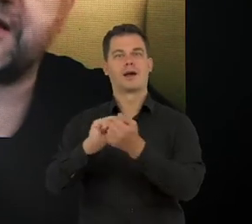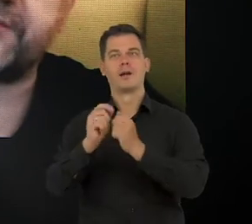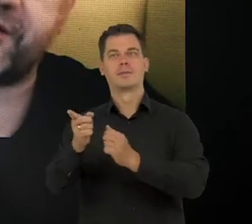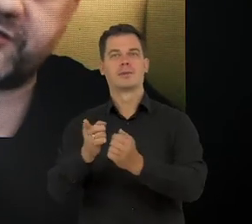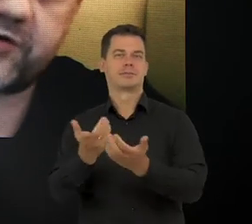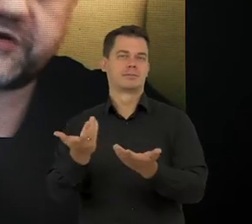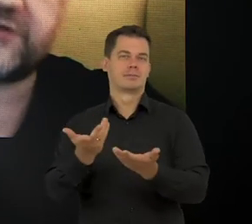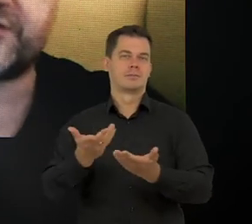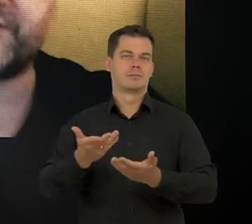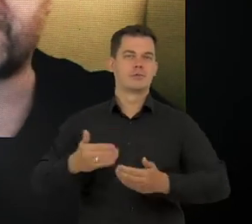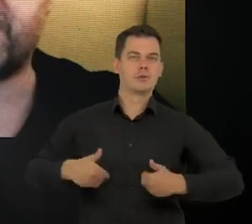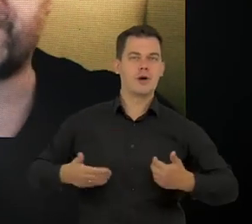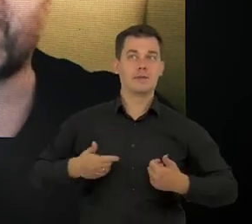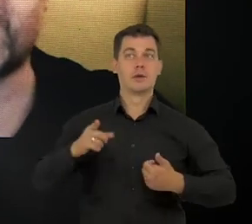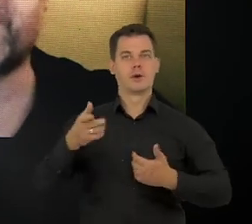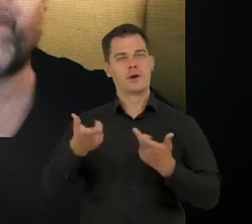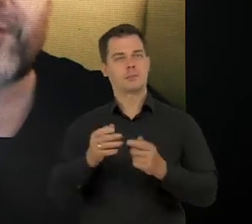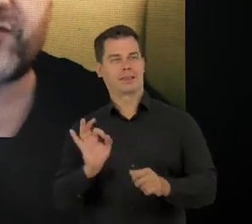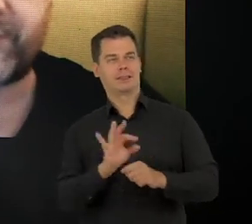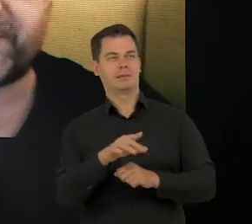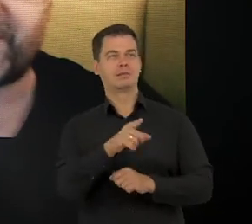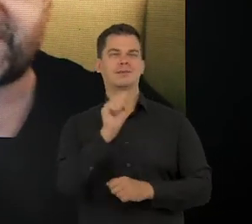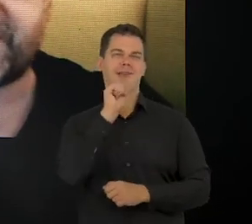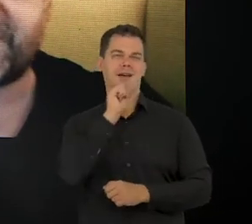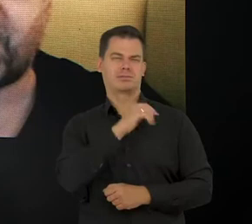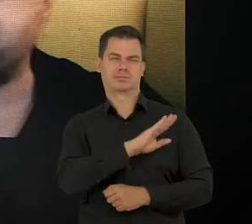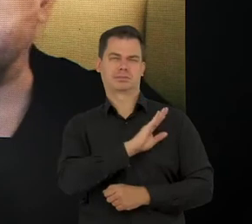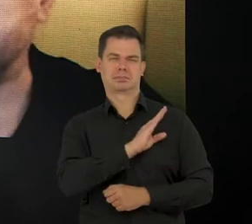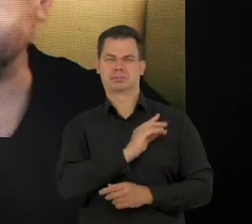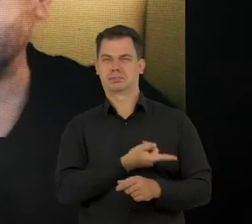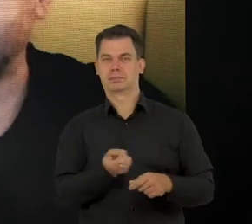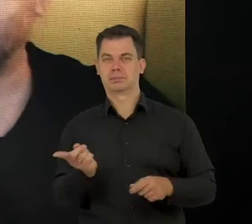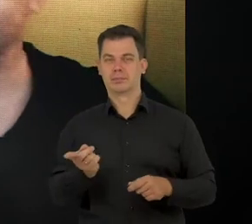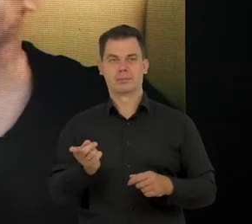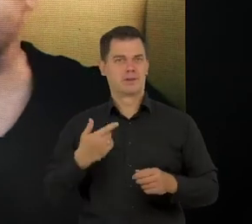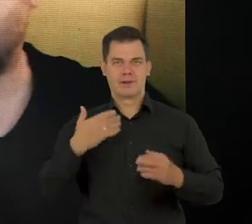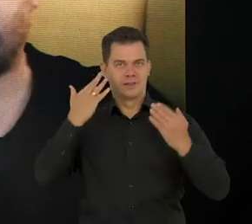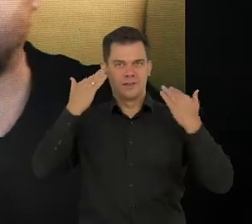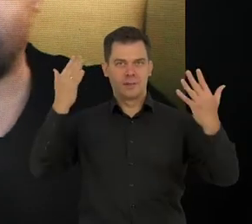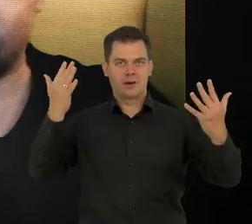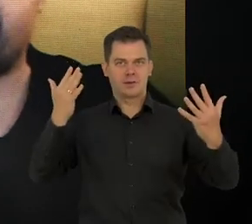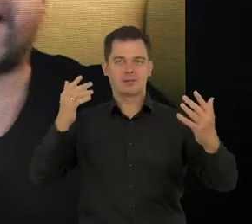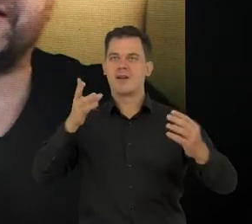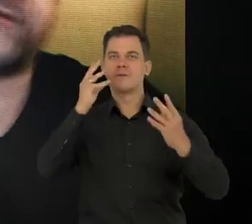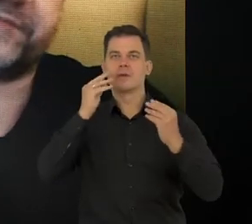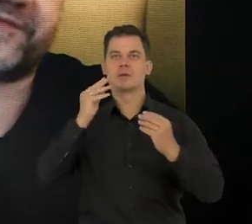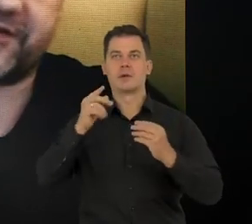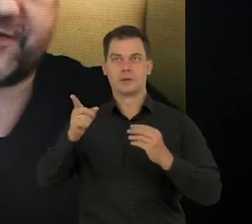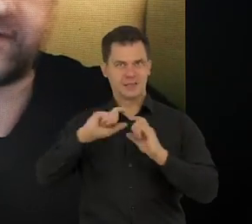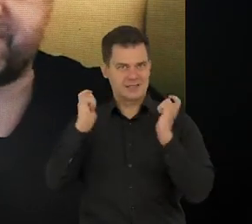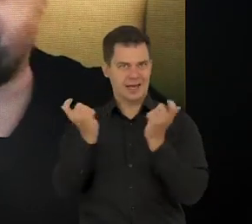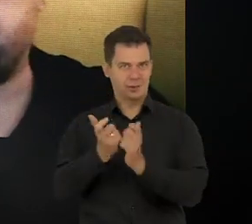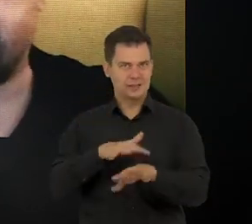ci, którzy mają służyć społeczeństwu, chcą po prostu pozbywać się starszych osób. Trudno mi też wyobrazić sobie cały mechanizm